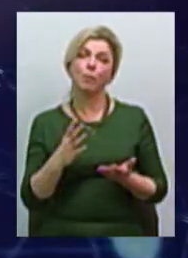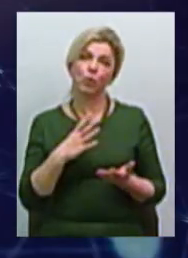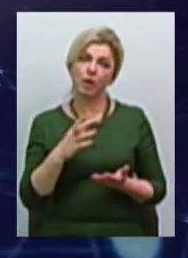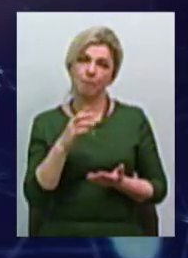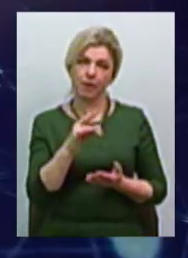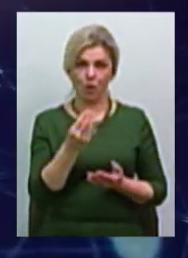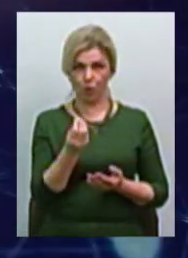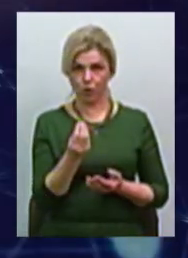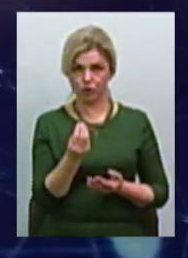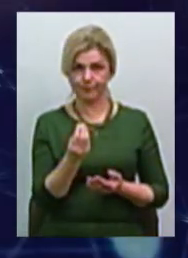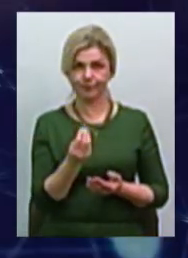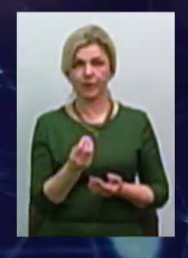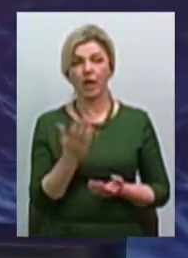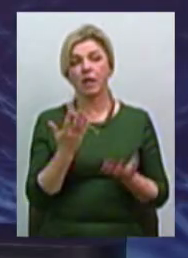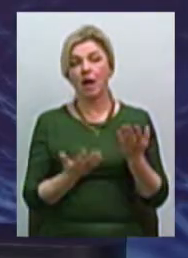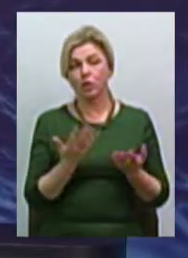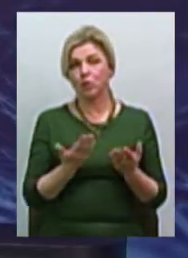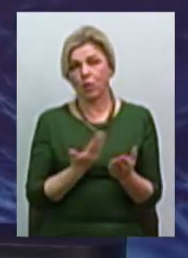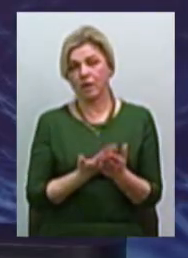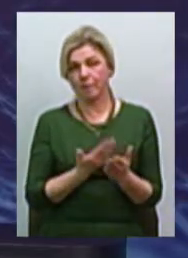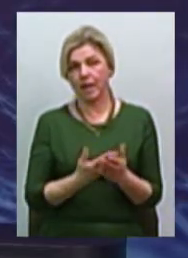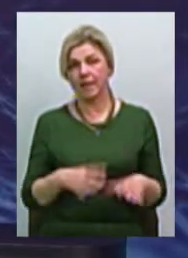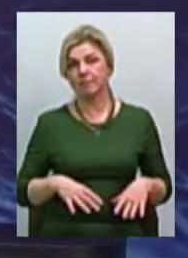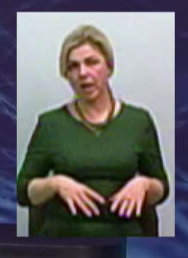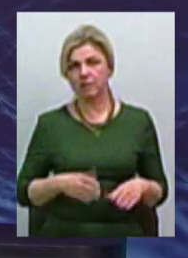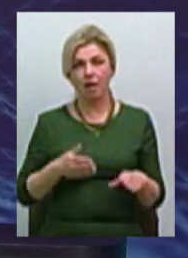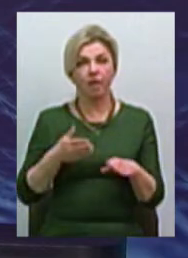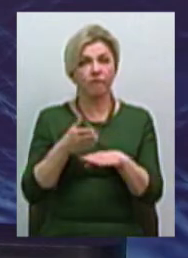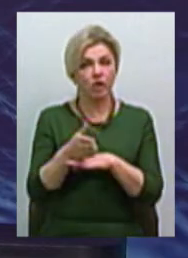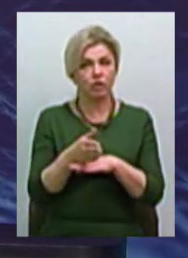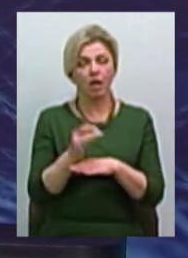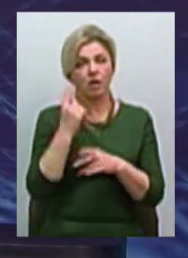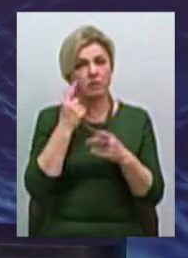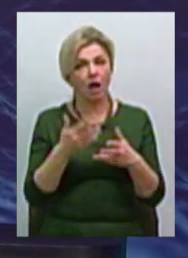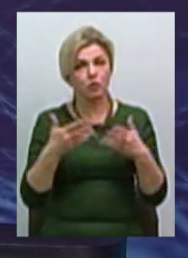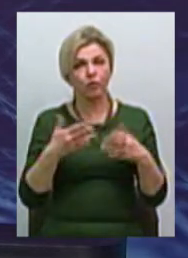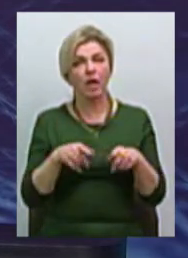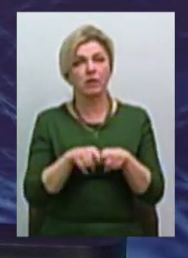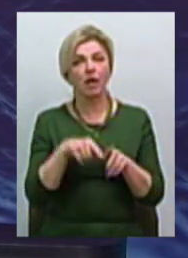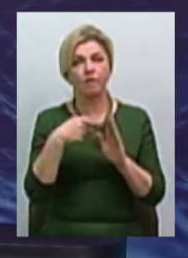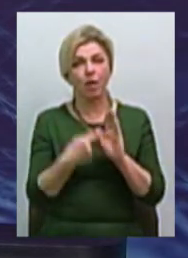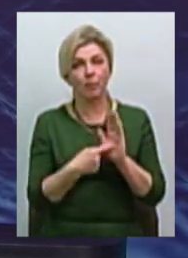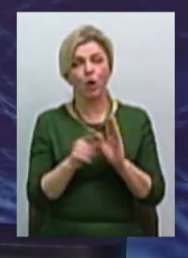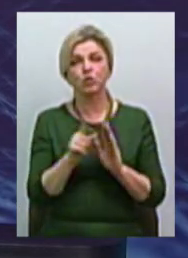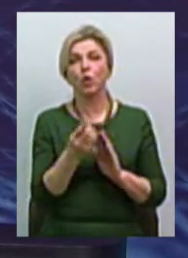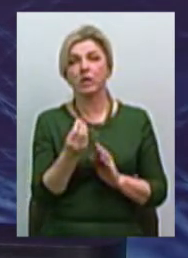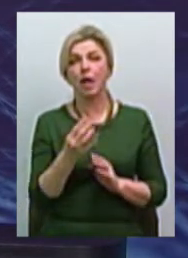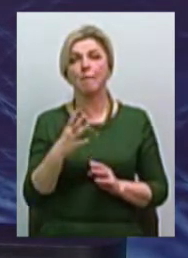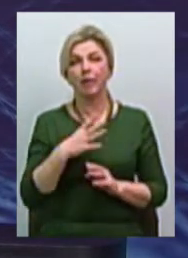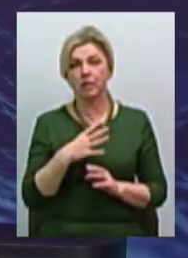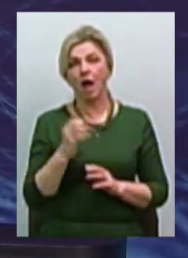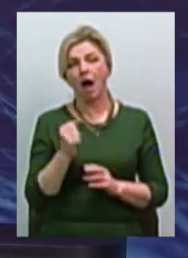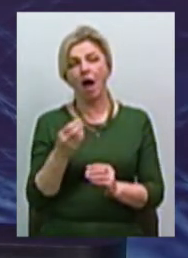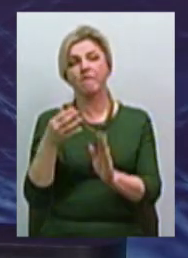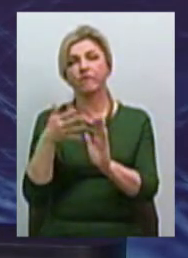щоб... Якщо, наприклад, інспекція вийшла і з'ясувалось таке питання, що кошти були, але вони витрачені